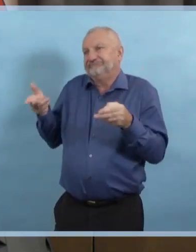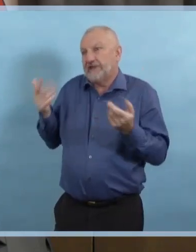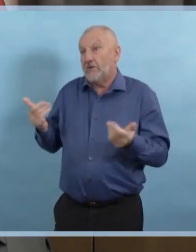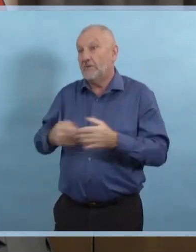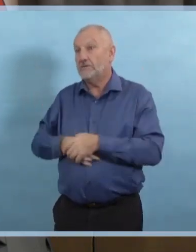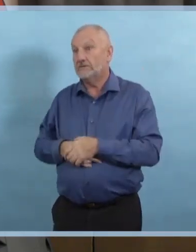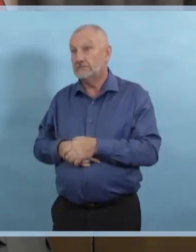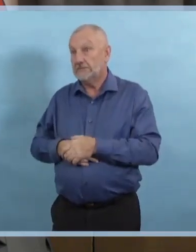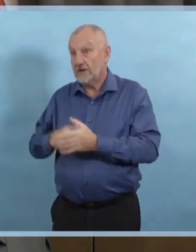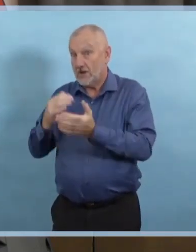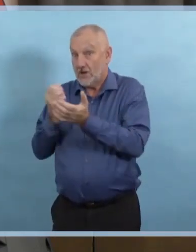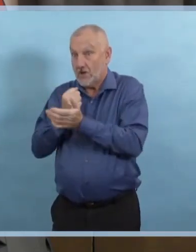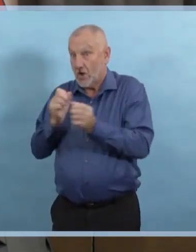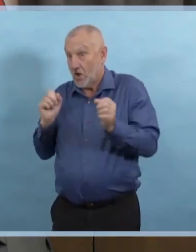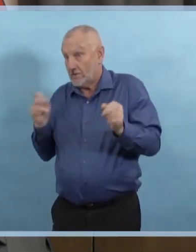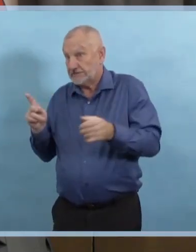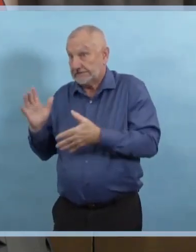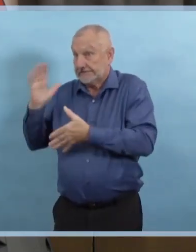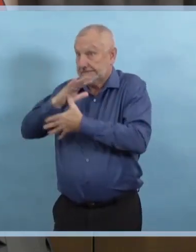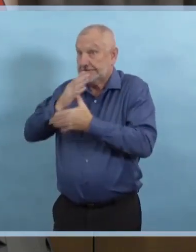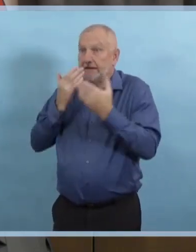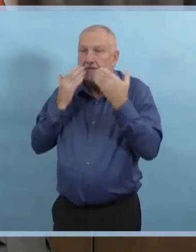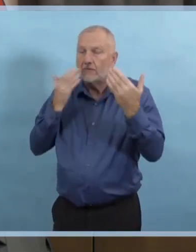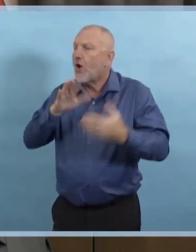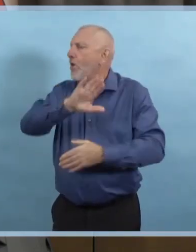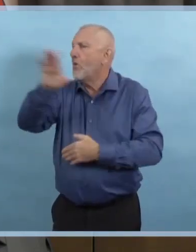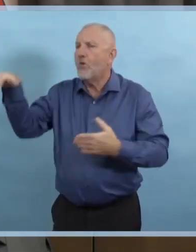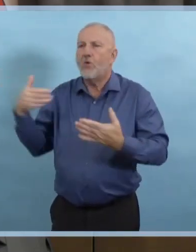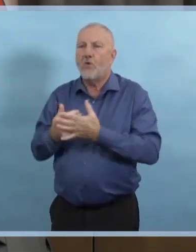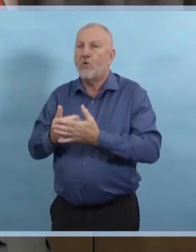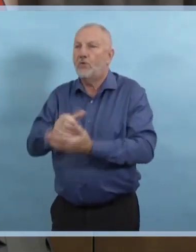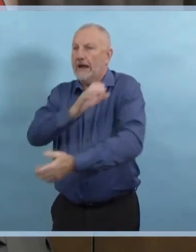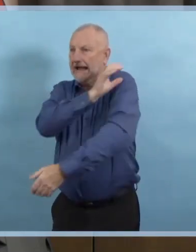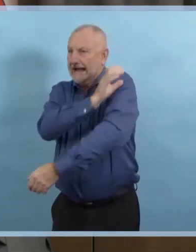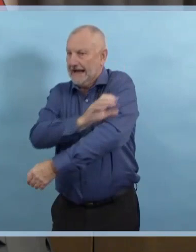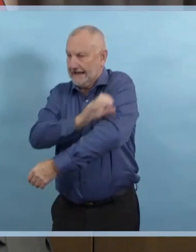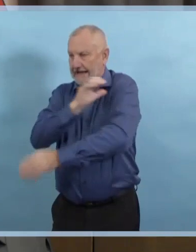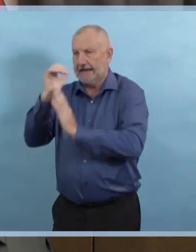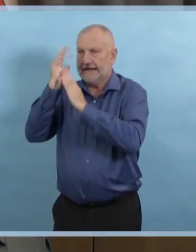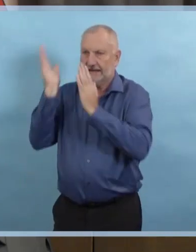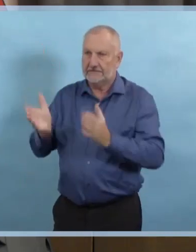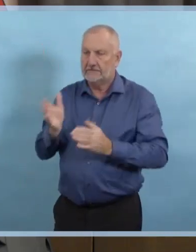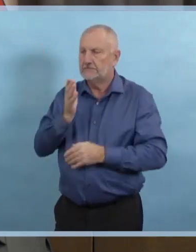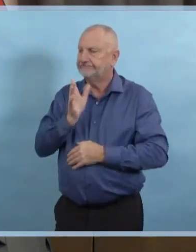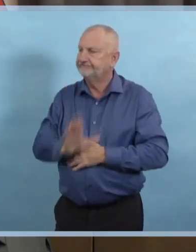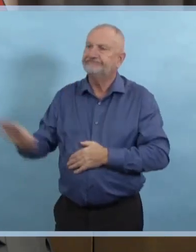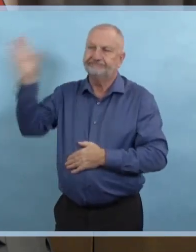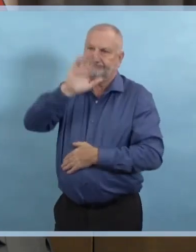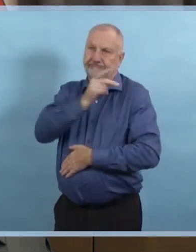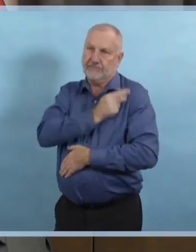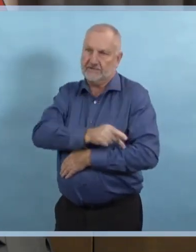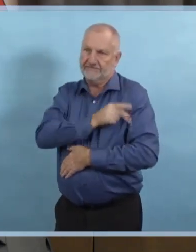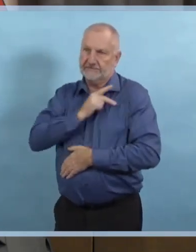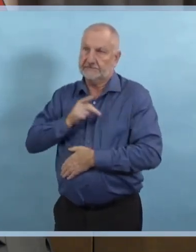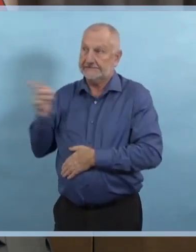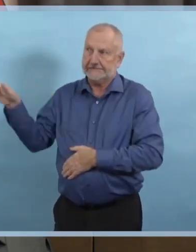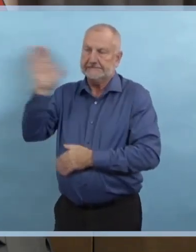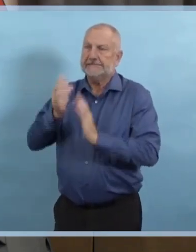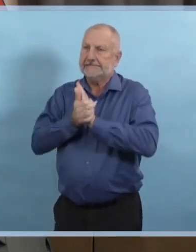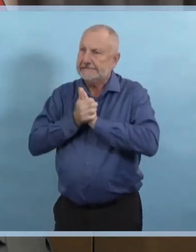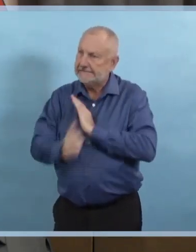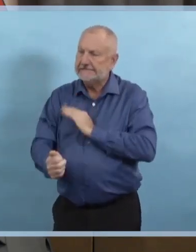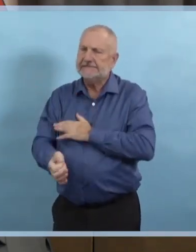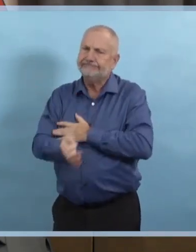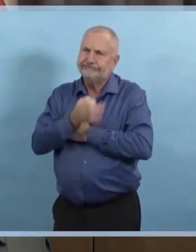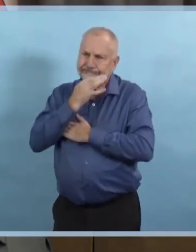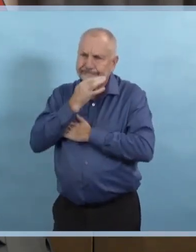province dont l'expertise et le dévouement ont été inébranlables lors des